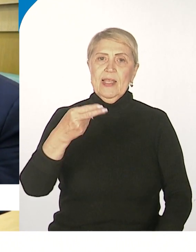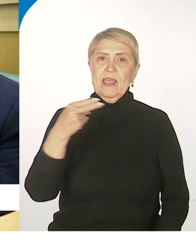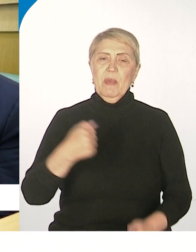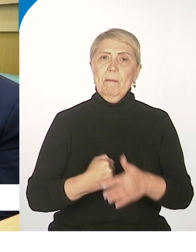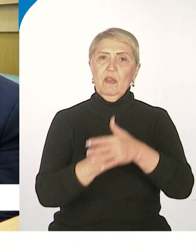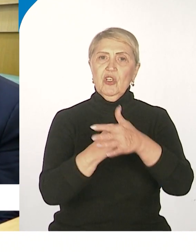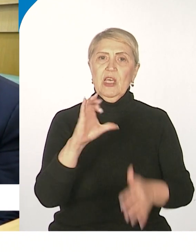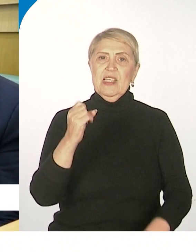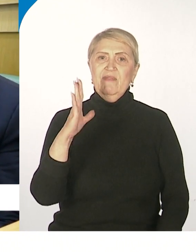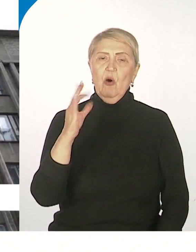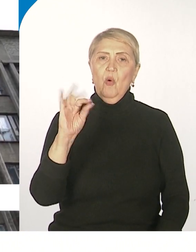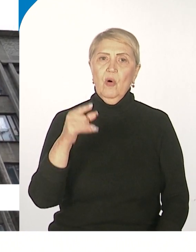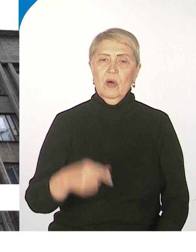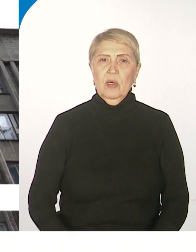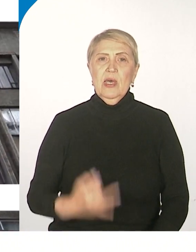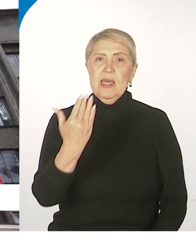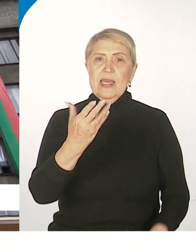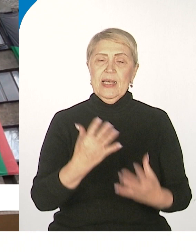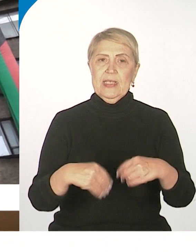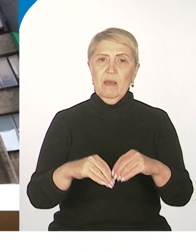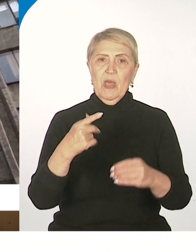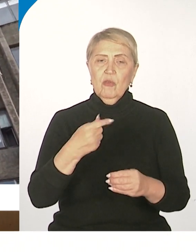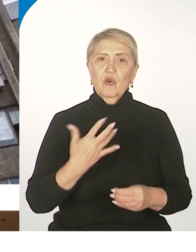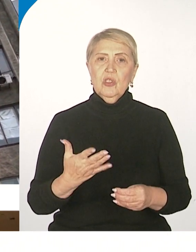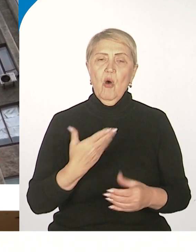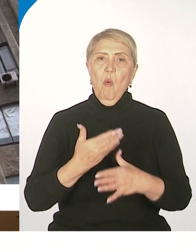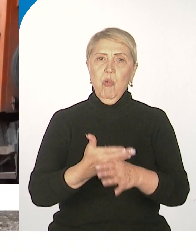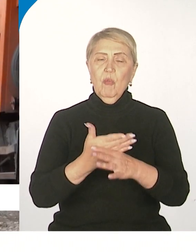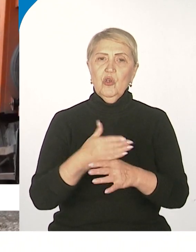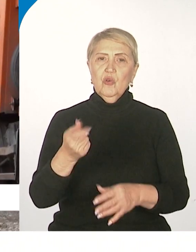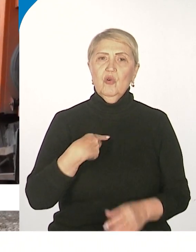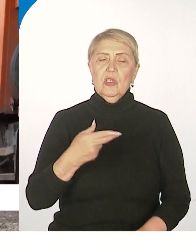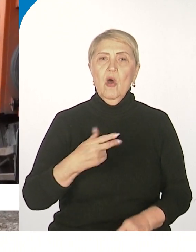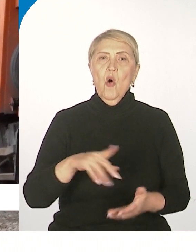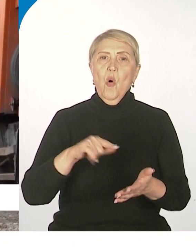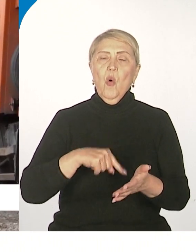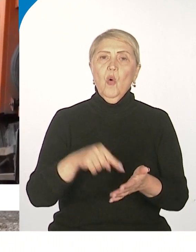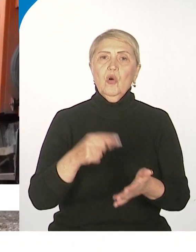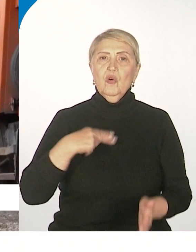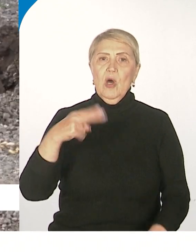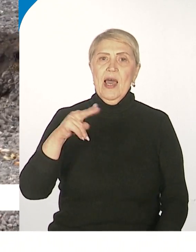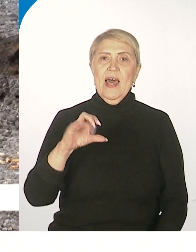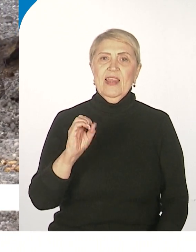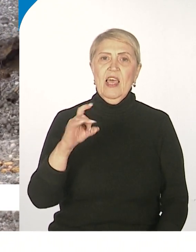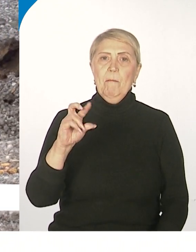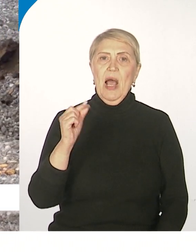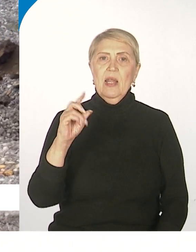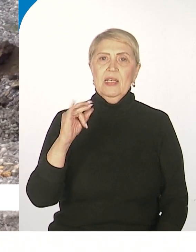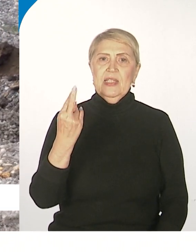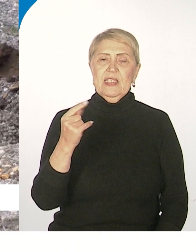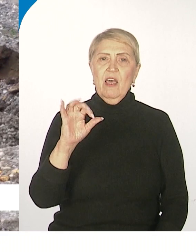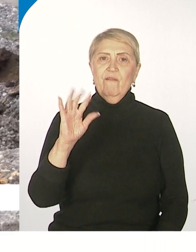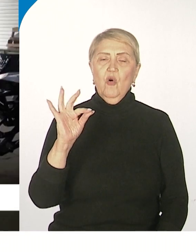участников специальной военной операции и их семей, помощи подшефному городу Дебальцево и работе предприятий оборонно-промышленного